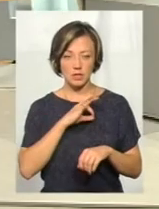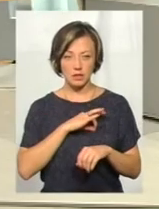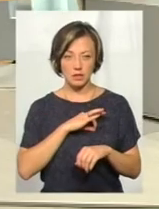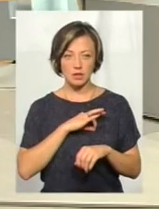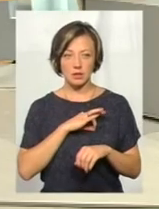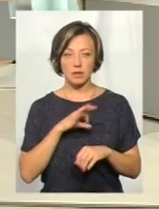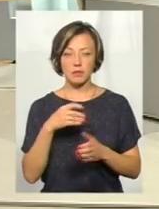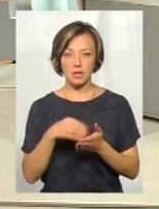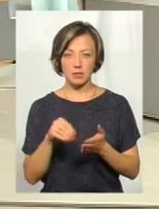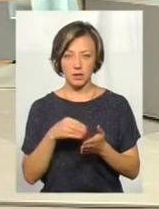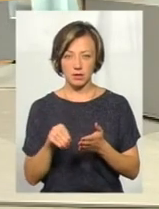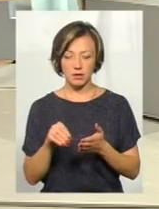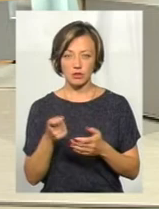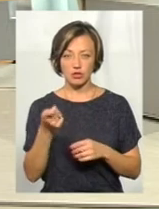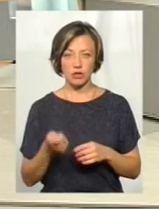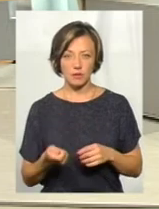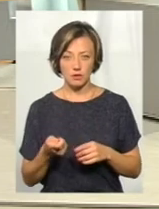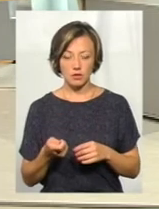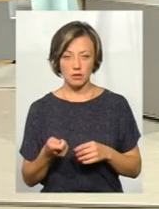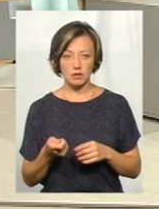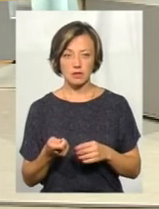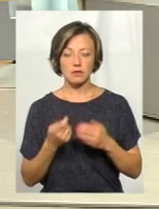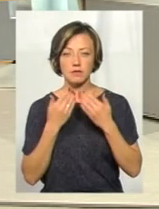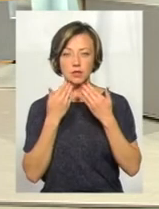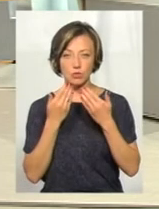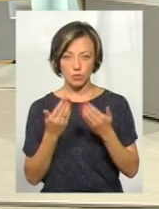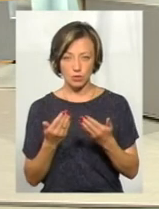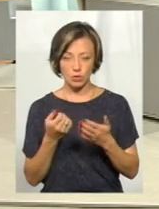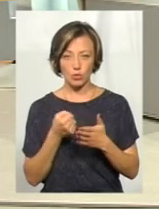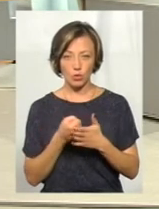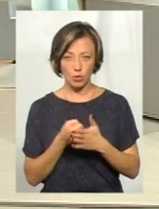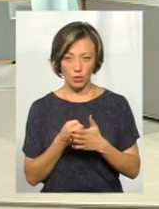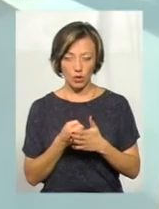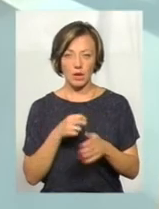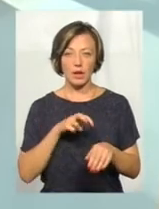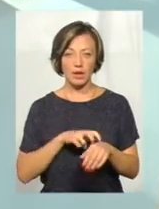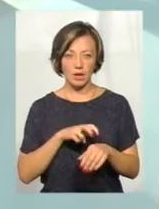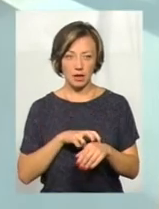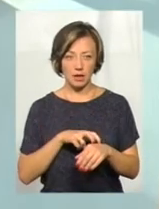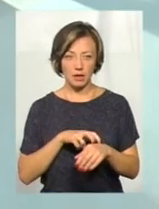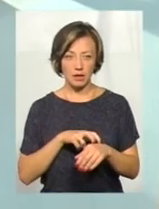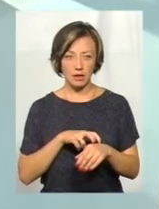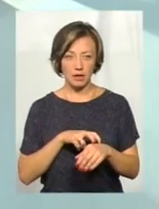набагато дешевше… Звернутися до лікаря